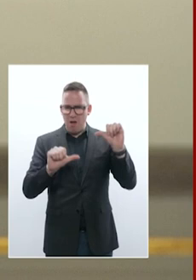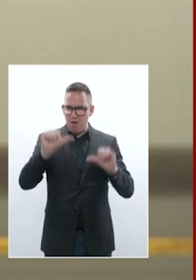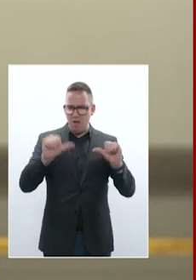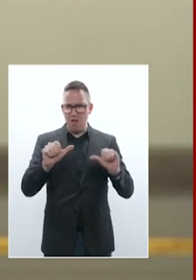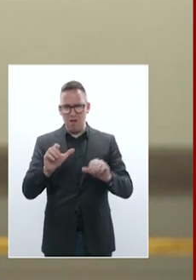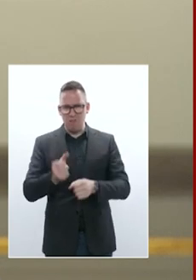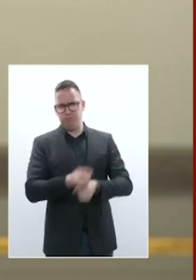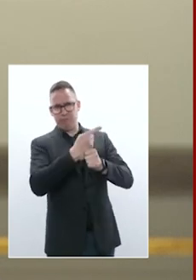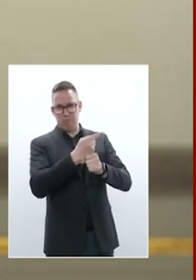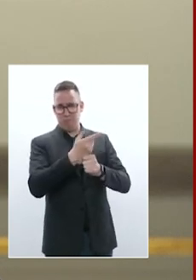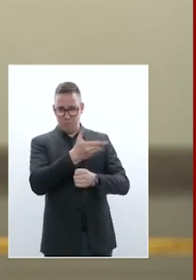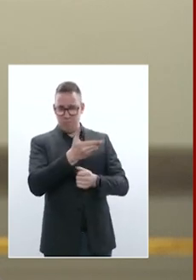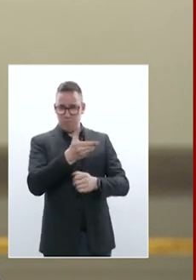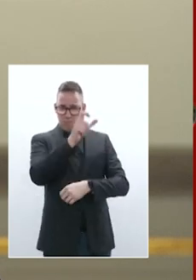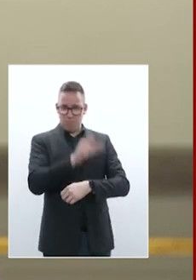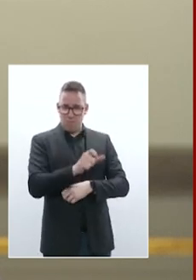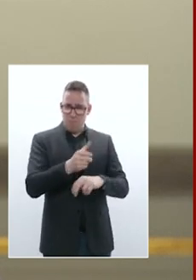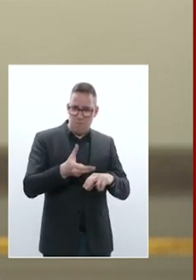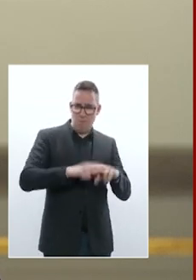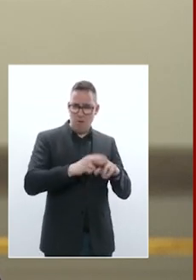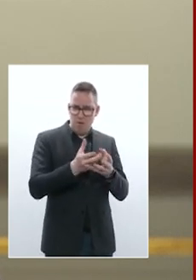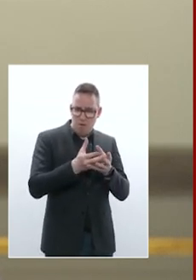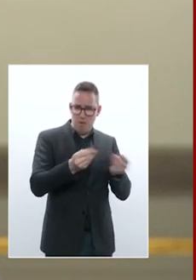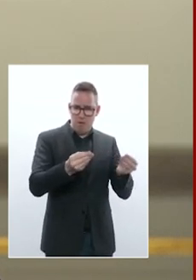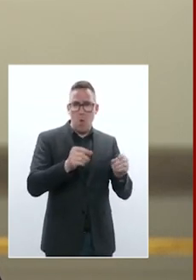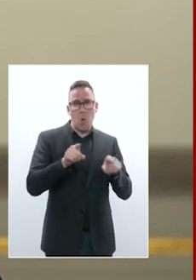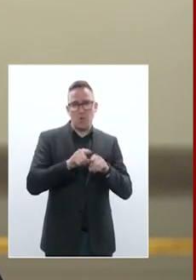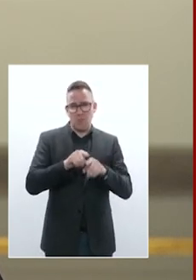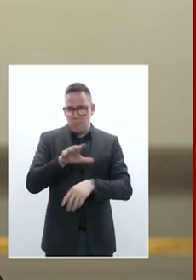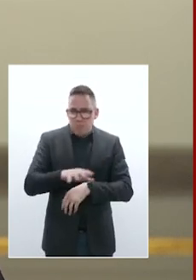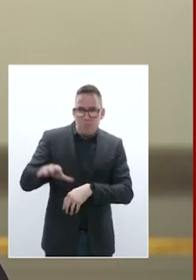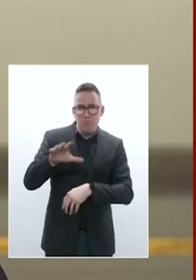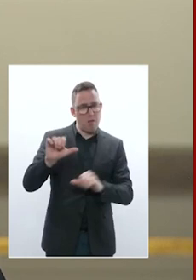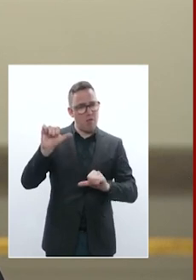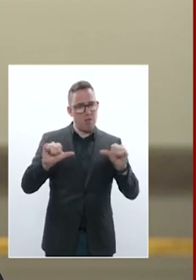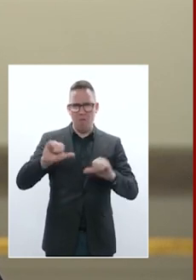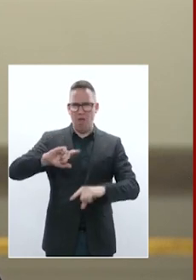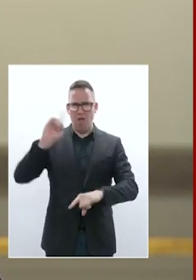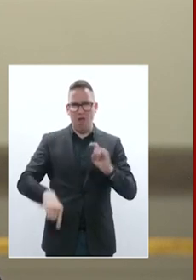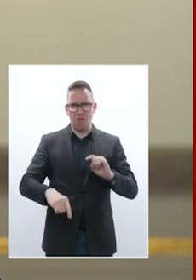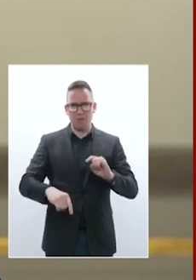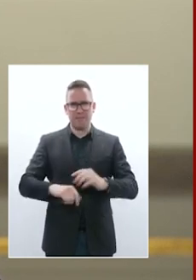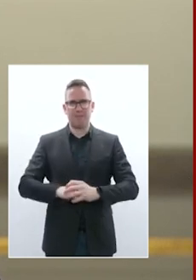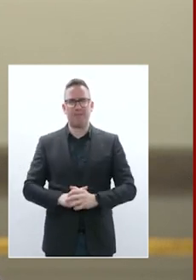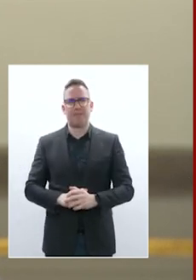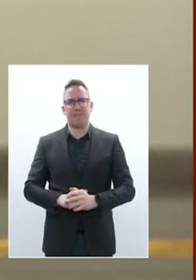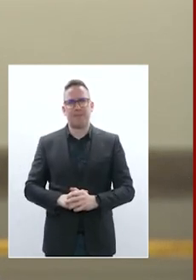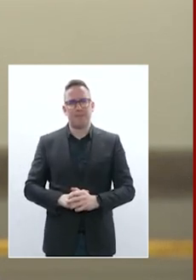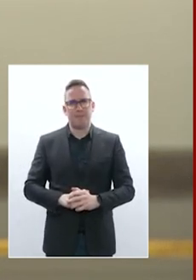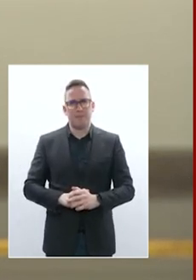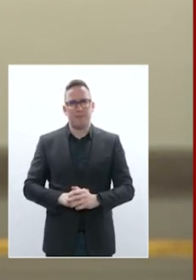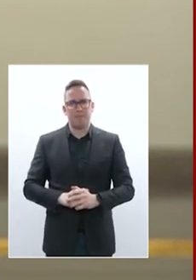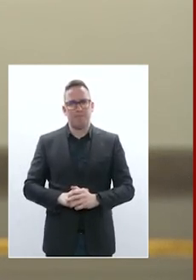Navalny, l'interdiction supplémentaire de nouvelles structures. Il y a un durcissement manifeste. Sur le front ukrainien, les positions sont de plus en